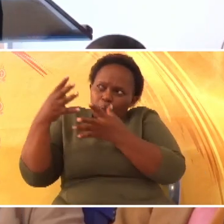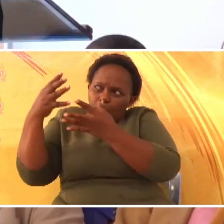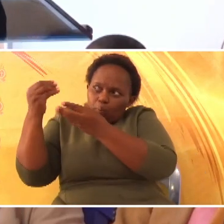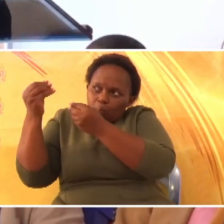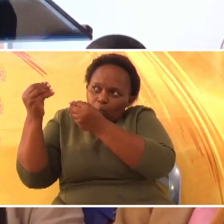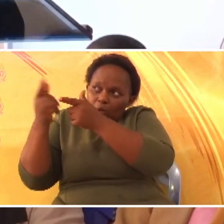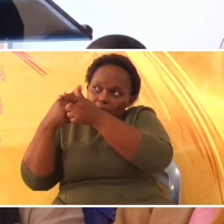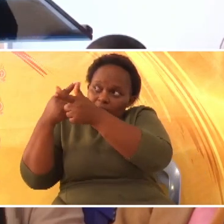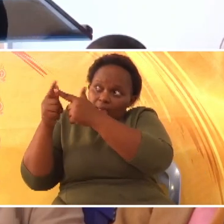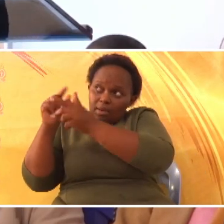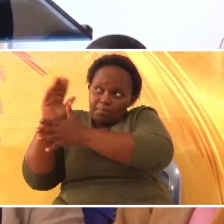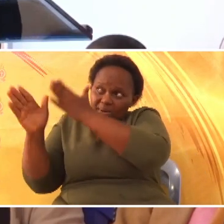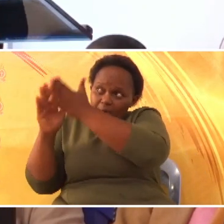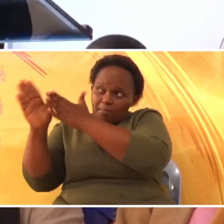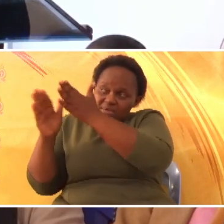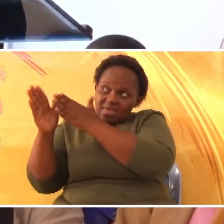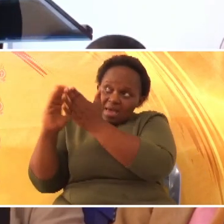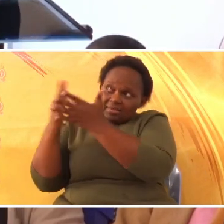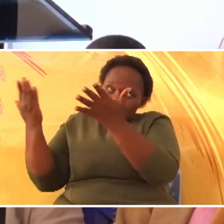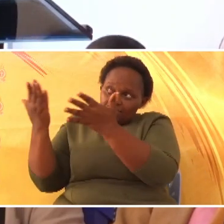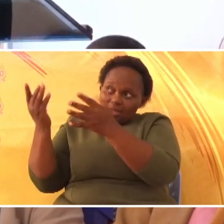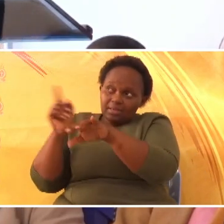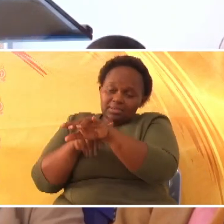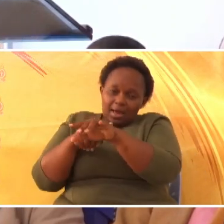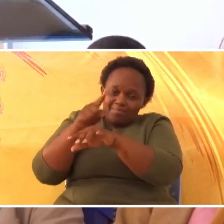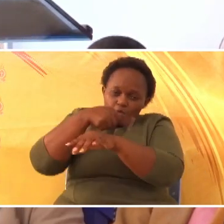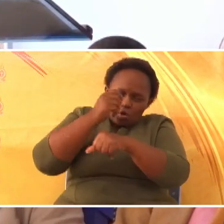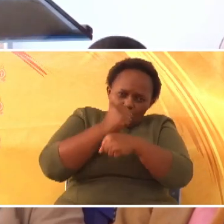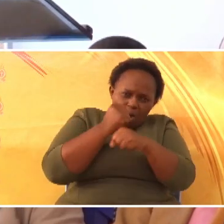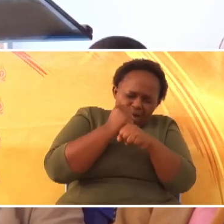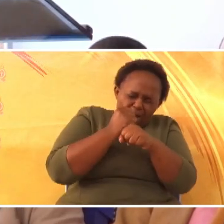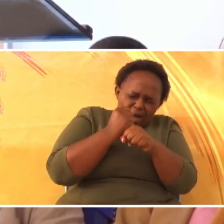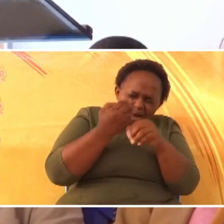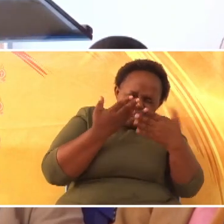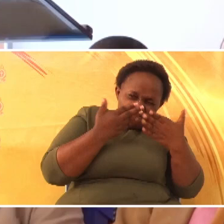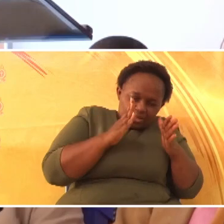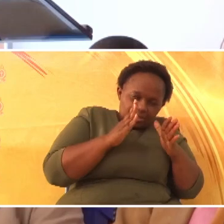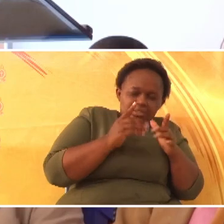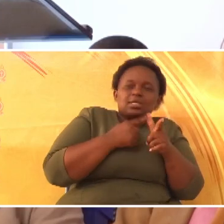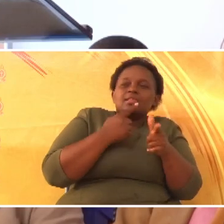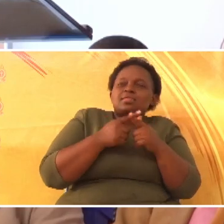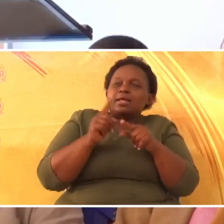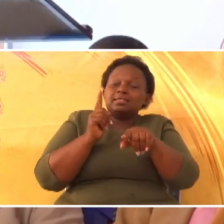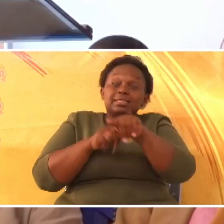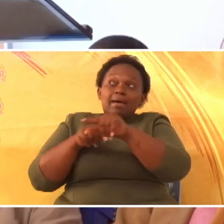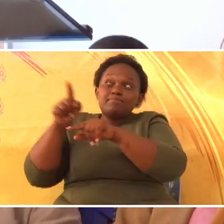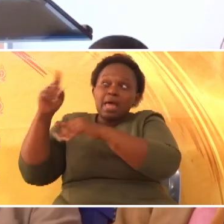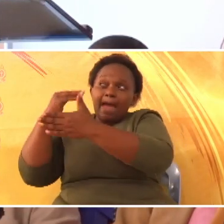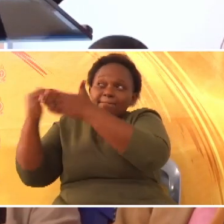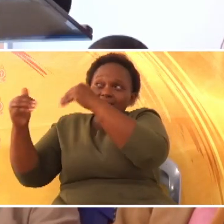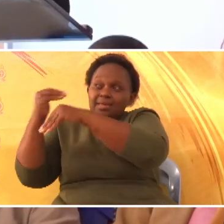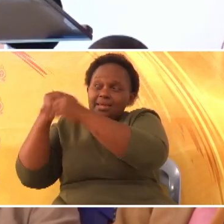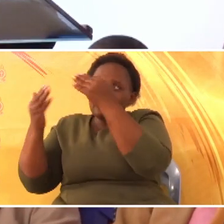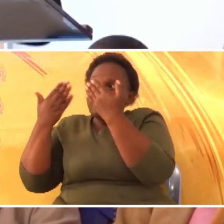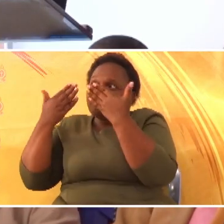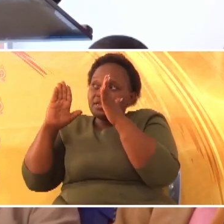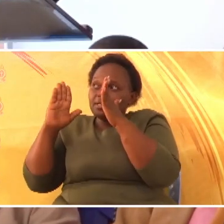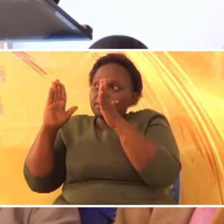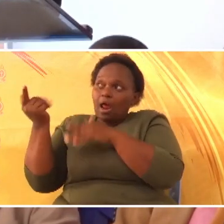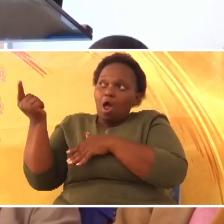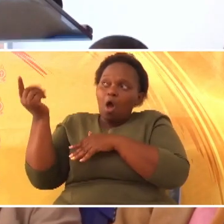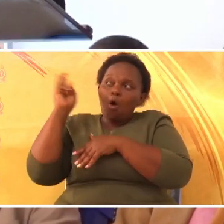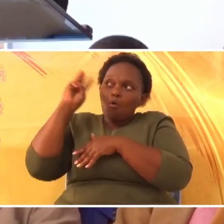ambapo, sisi tukimaliza kazi yetu, tutakuenda kukaa. Na yee mwenyewe, ndiye